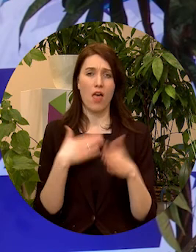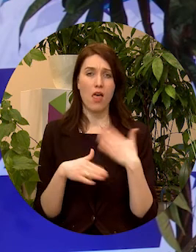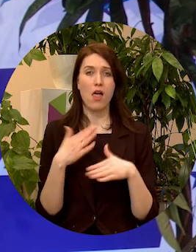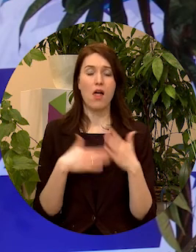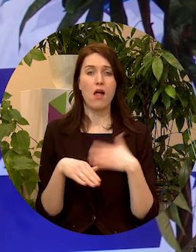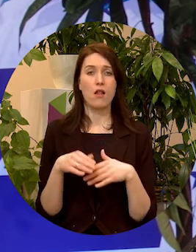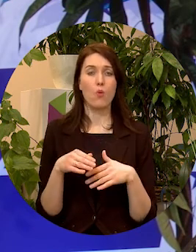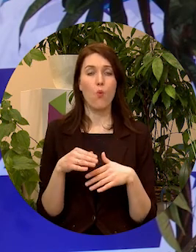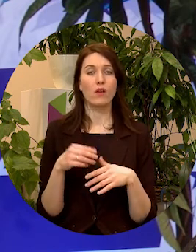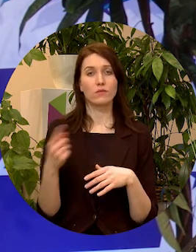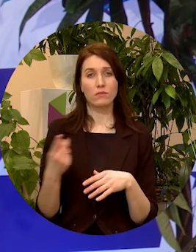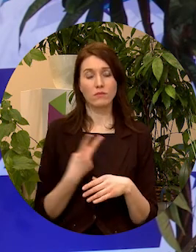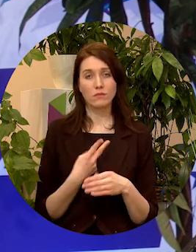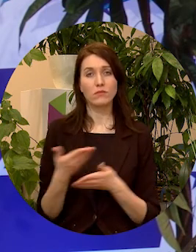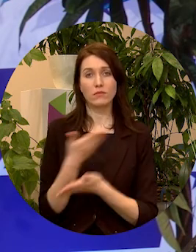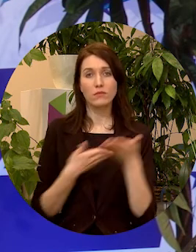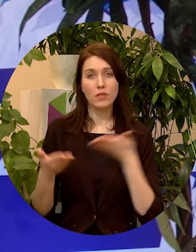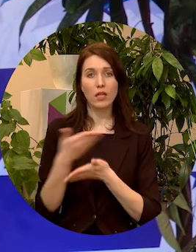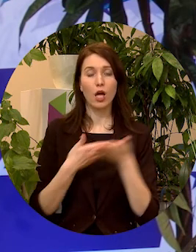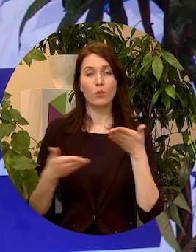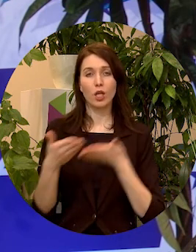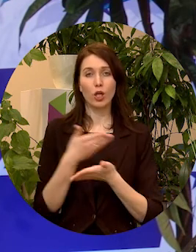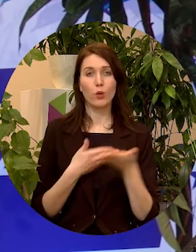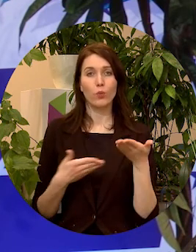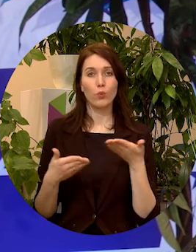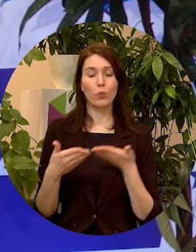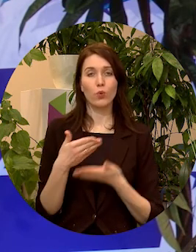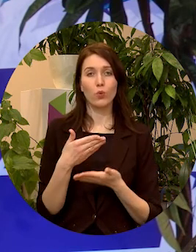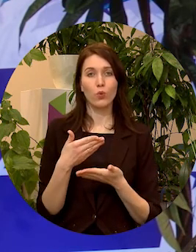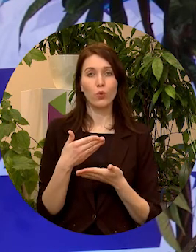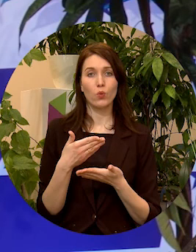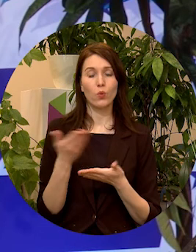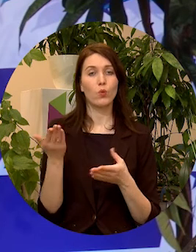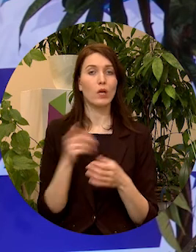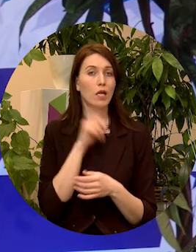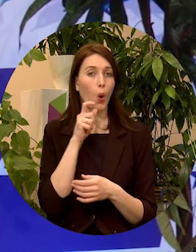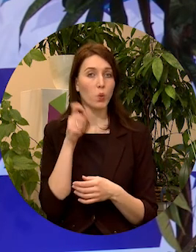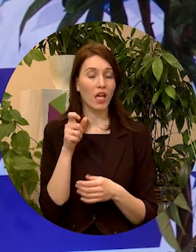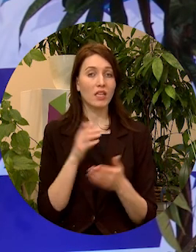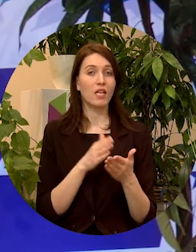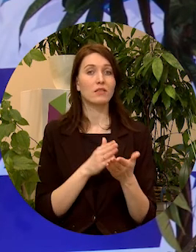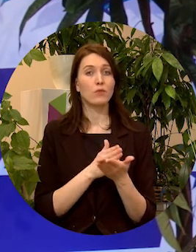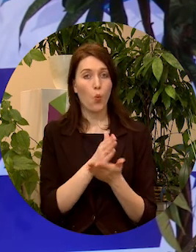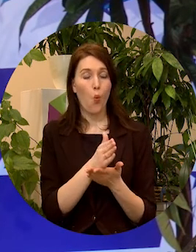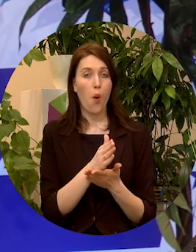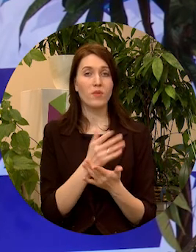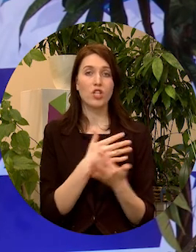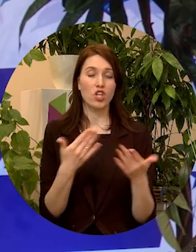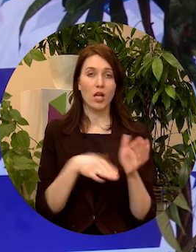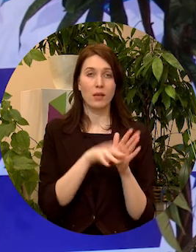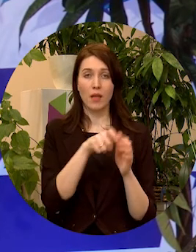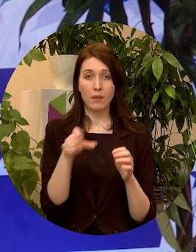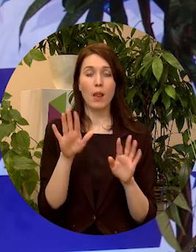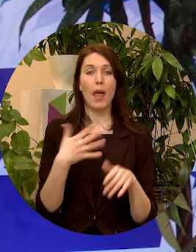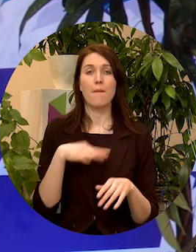savstarpēju sadarbību starp jaunatnes jomas dažādiem spēlētājiem, un